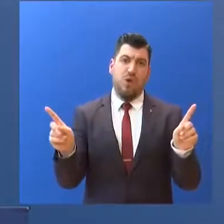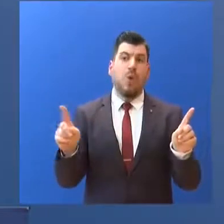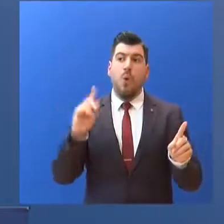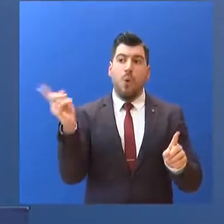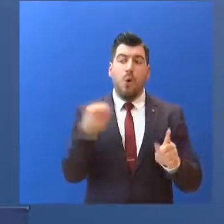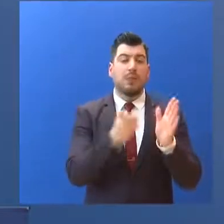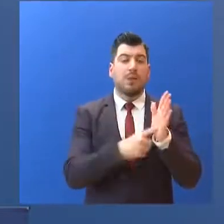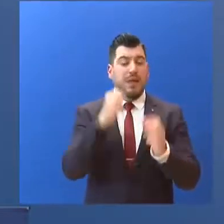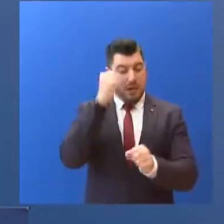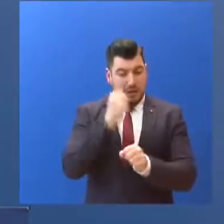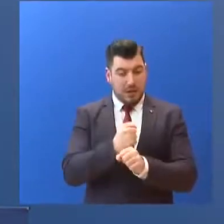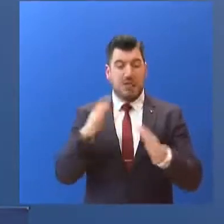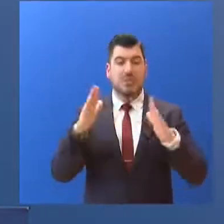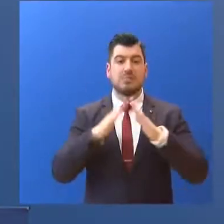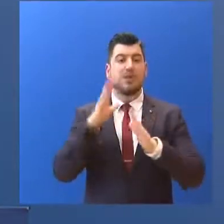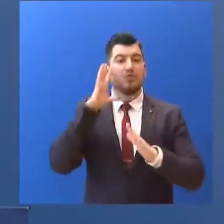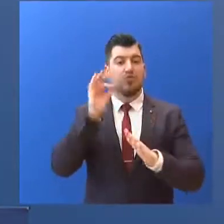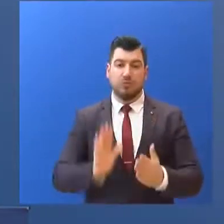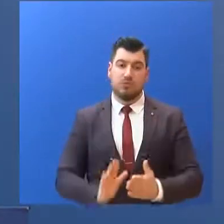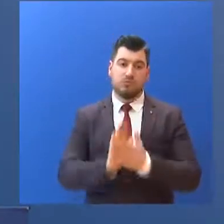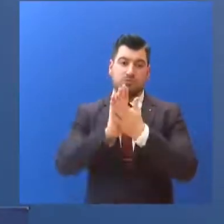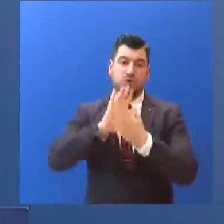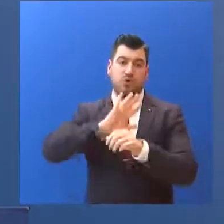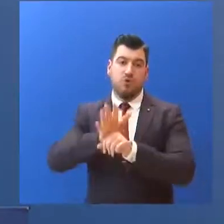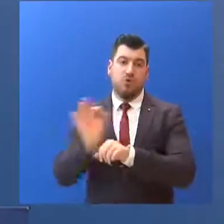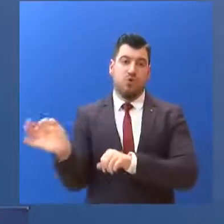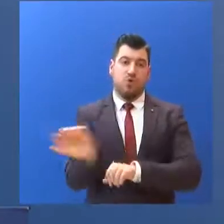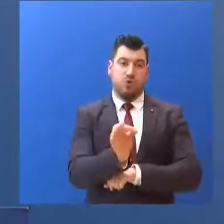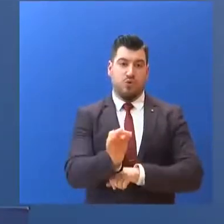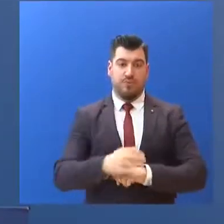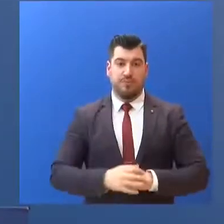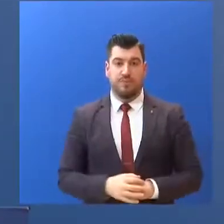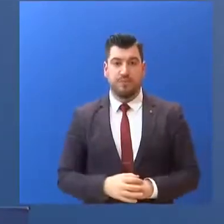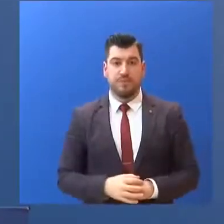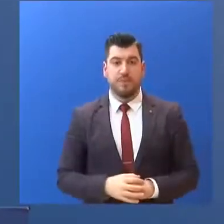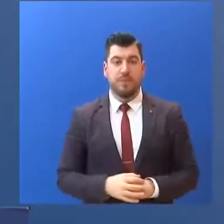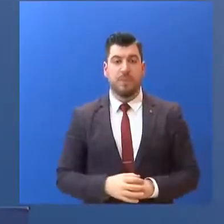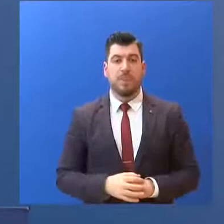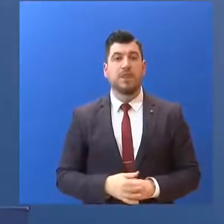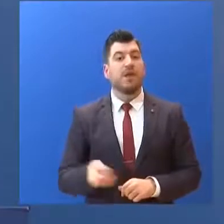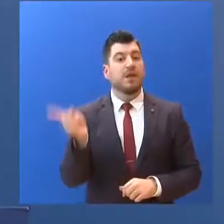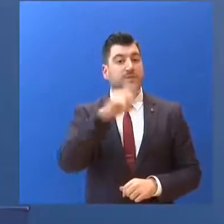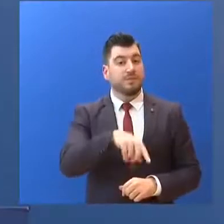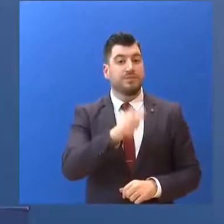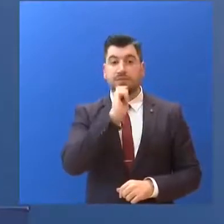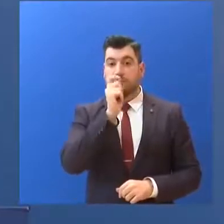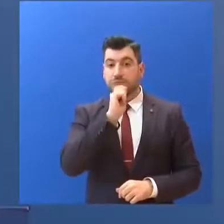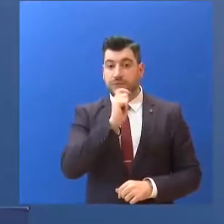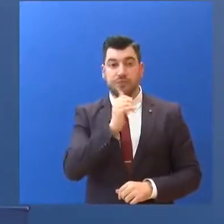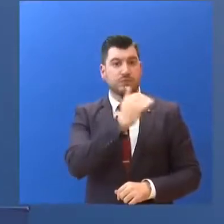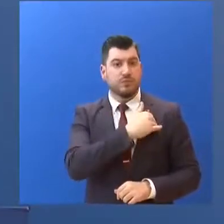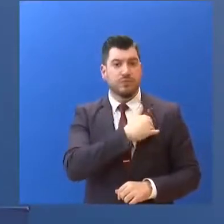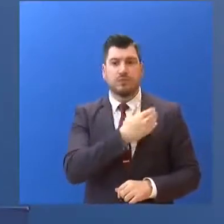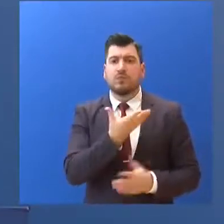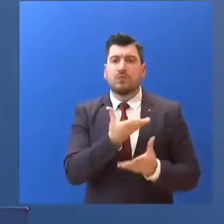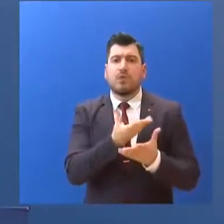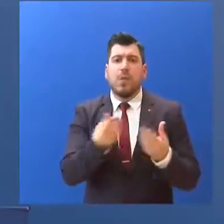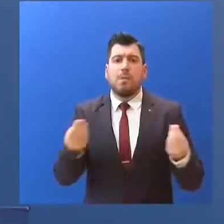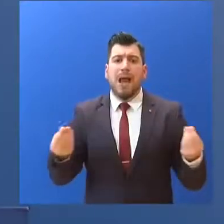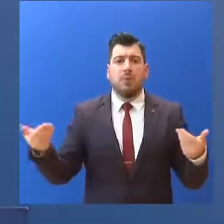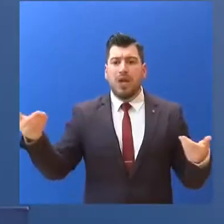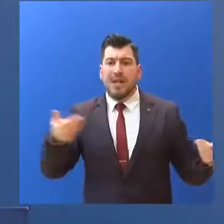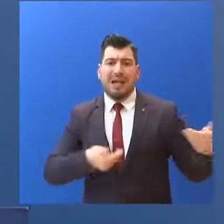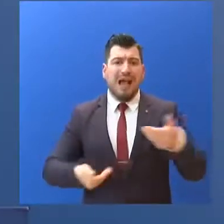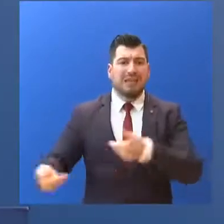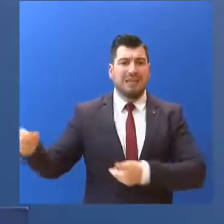αντιμετωπίσουμε τον κορονοϊό. Η κυρία Βίκη Σαμαρά από το newsbeast.gr... πληθαίνουν οι καταγγελίες εργαζόμενων για εργοδότες... που